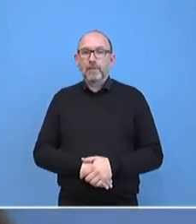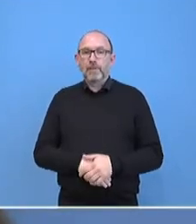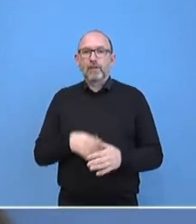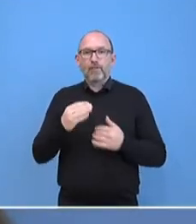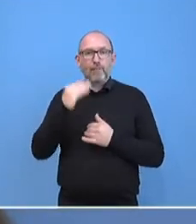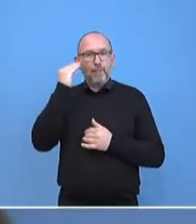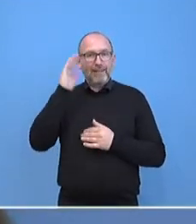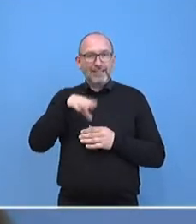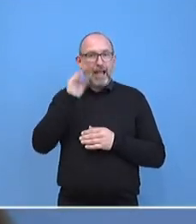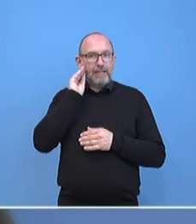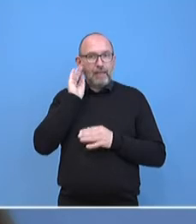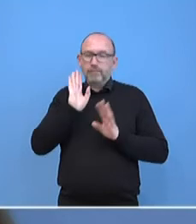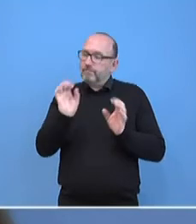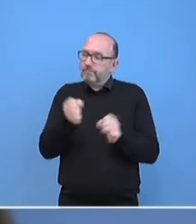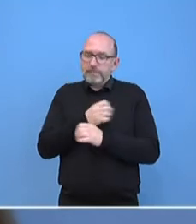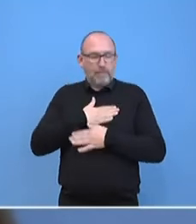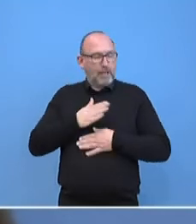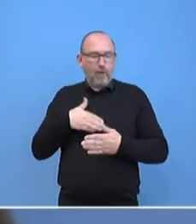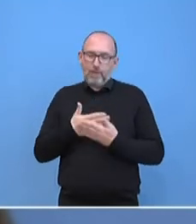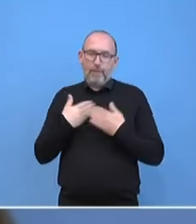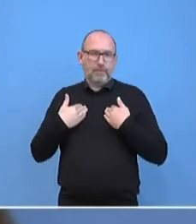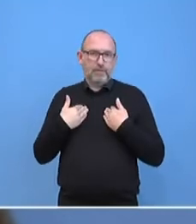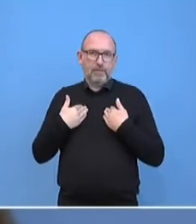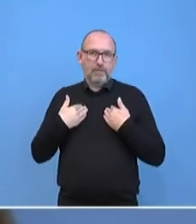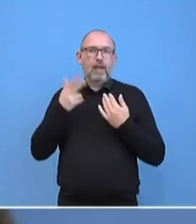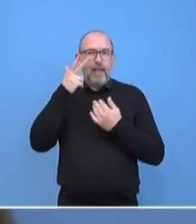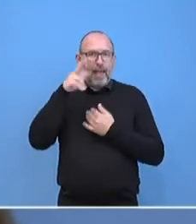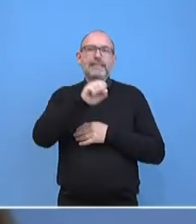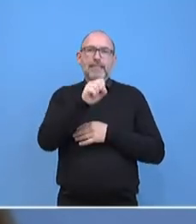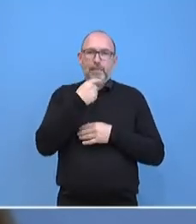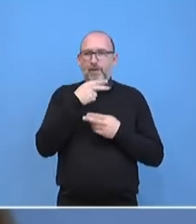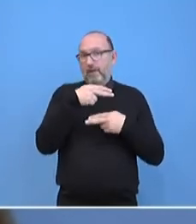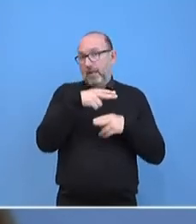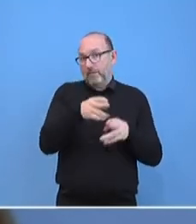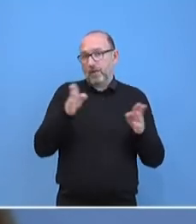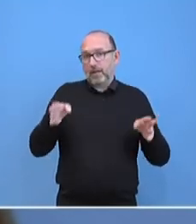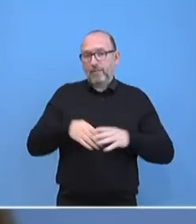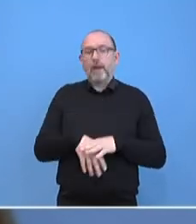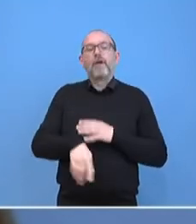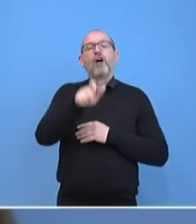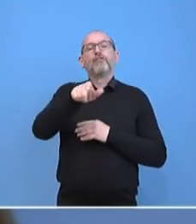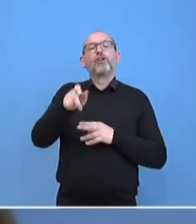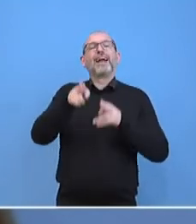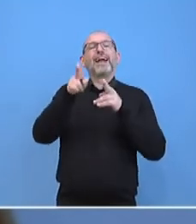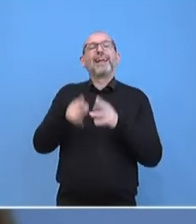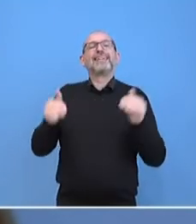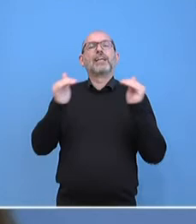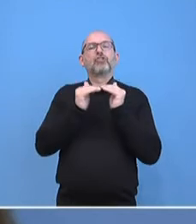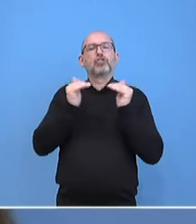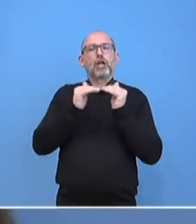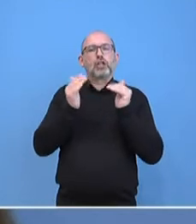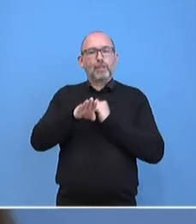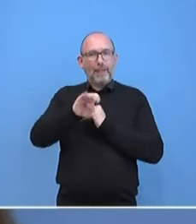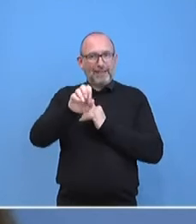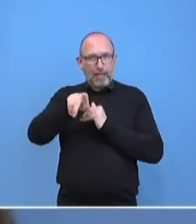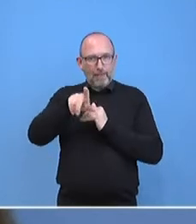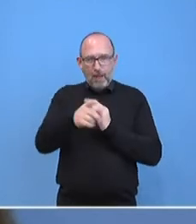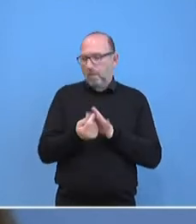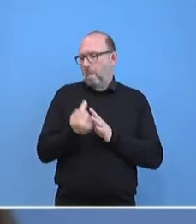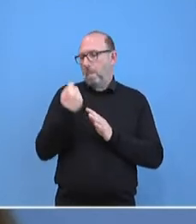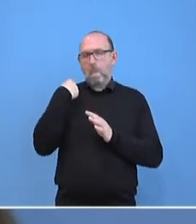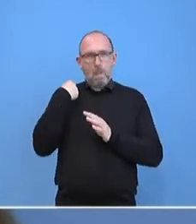nicht äußern. Das ist Aufgabe von Herrn Seibert, hierauf einzugehen, was den völkerrechtlichen Status angeht von Bergkarabach. Das hatten wir ja schon am